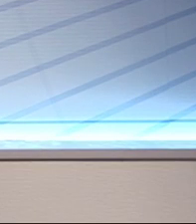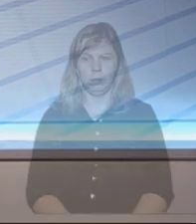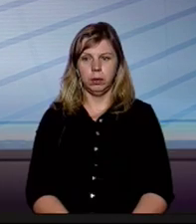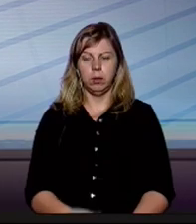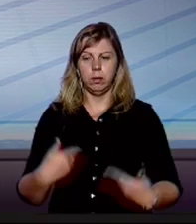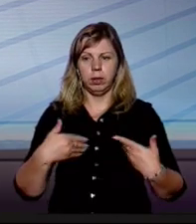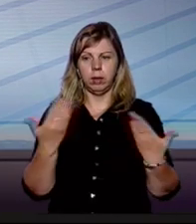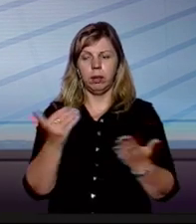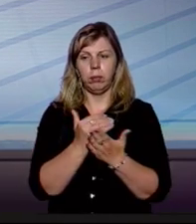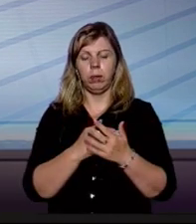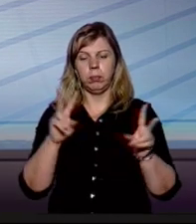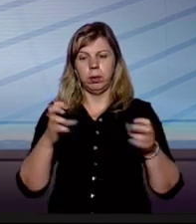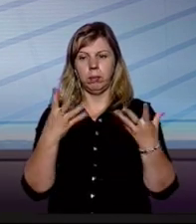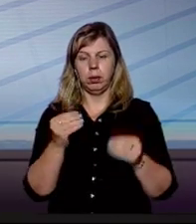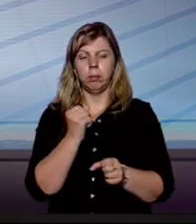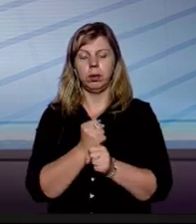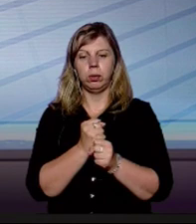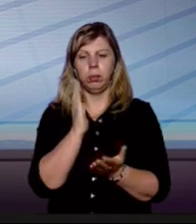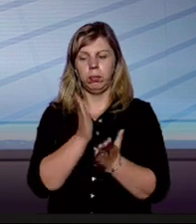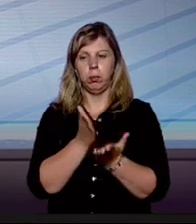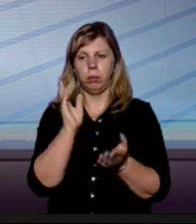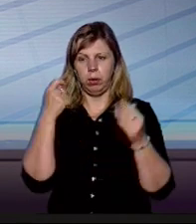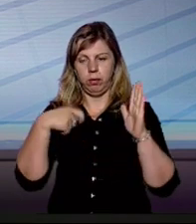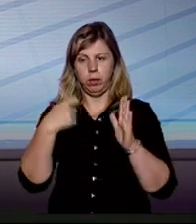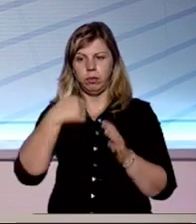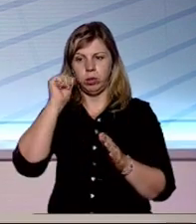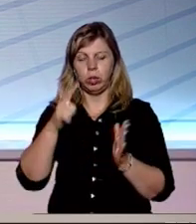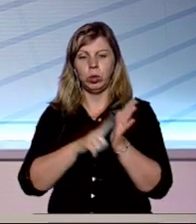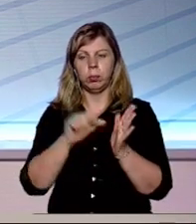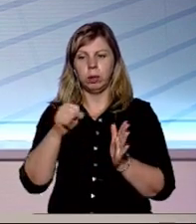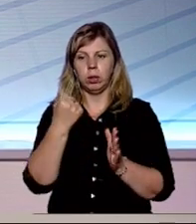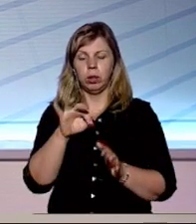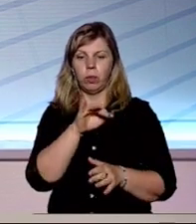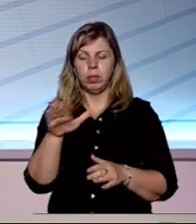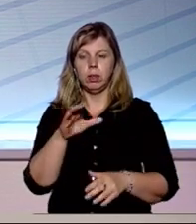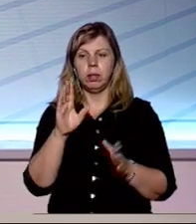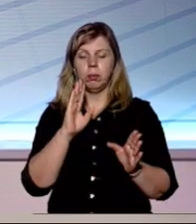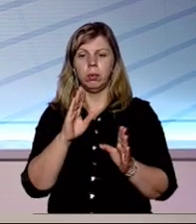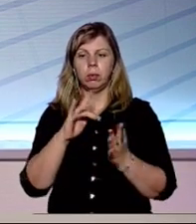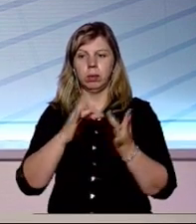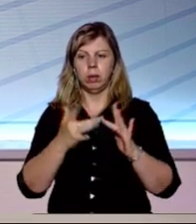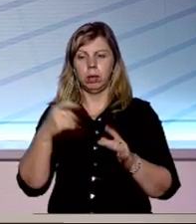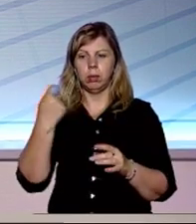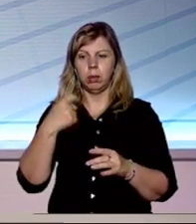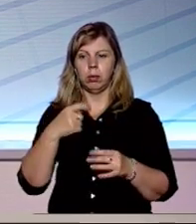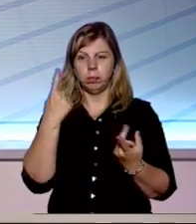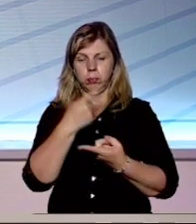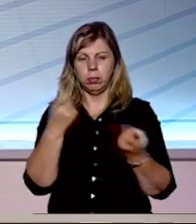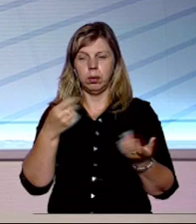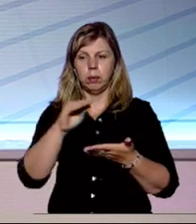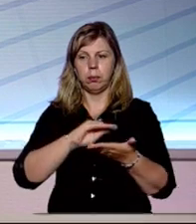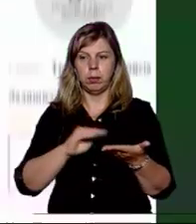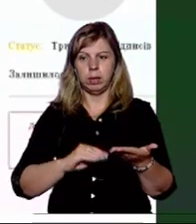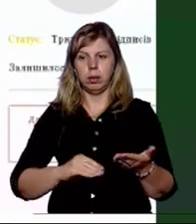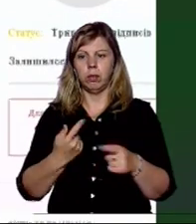Вітаю, програма «Тема дня» працює у прямому ефірі. Вчора, 7 серпня, на офіційному сайті президента України оприлюднено петицію.